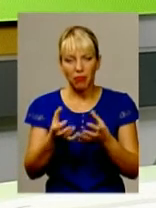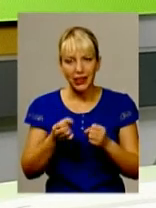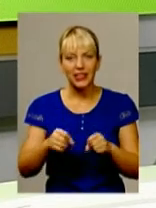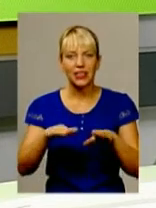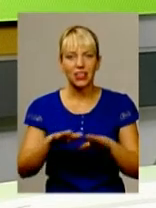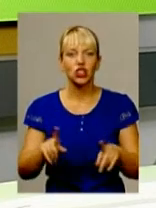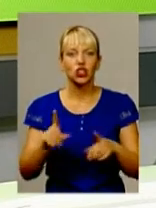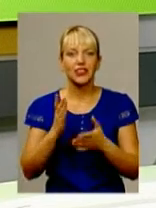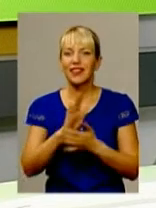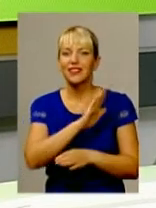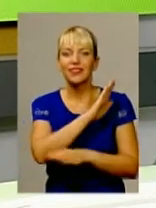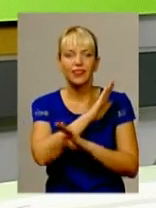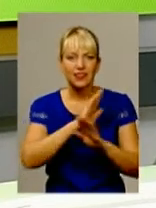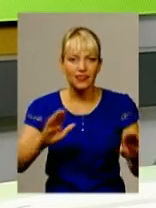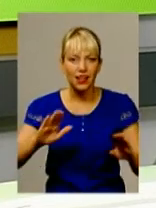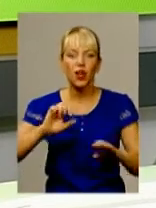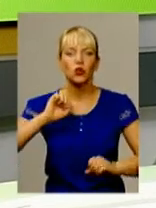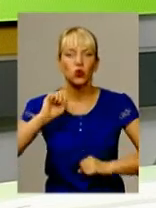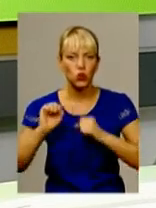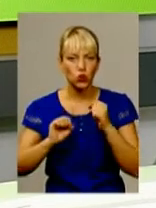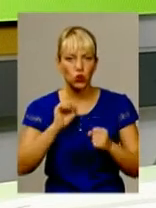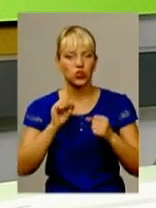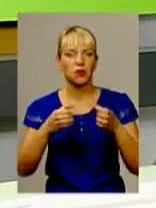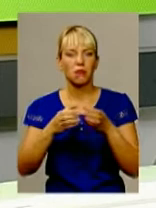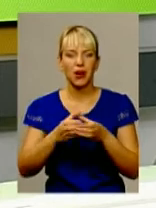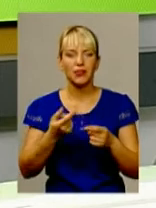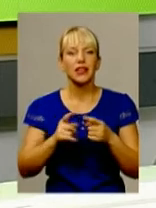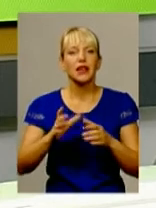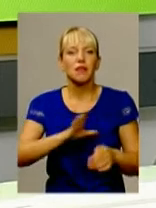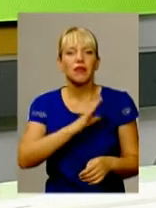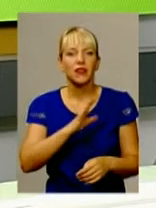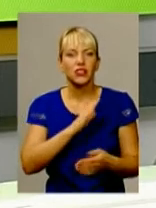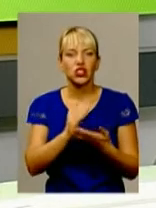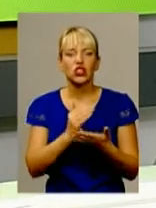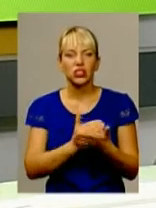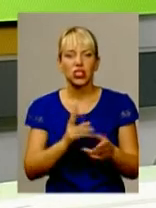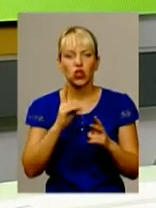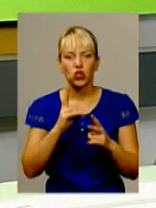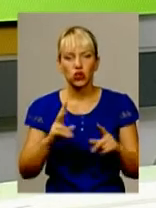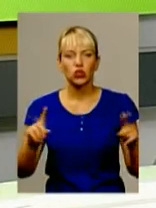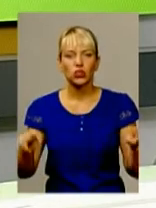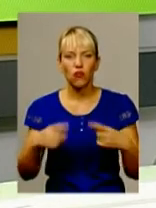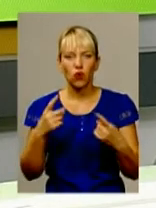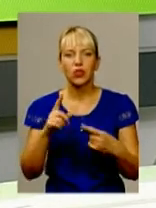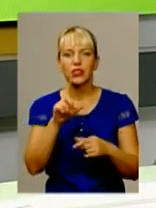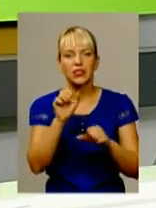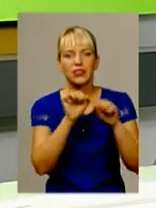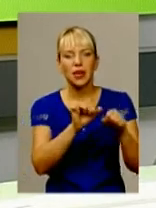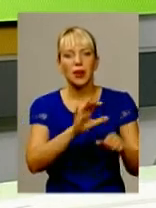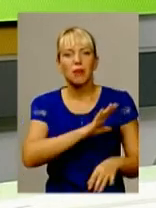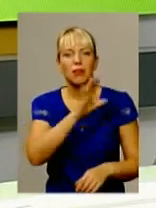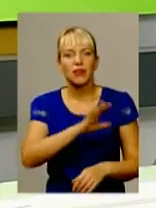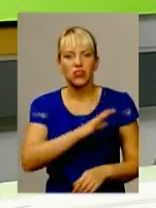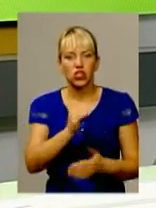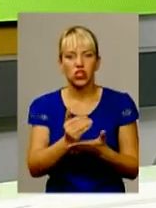скажімо, того режиму або партії, які створені спеціально з прибічників того режиму для того, щоб пройти